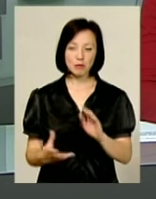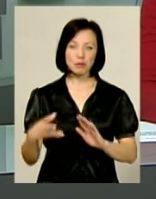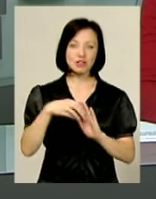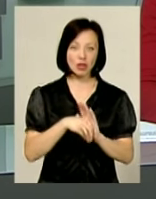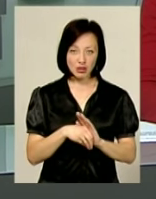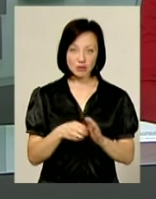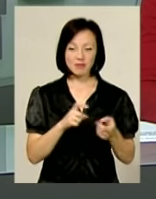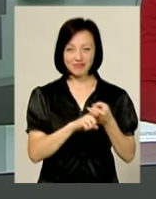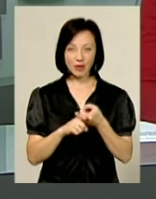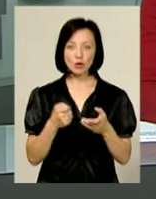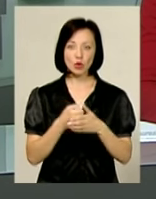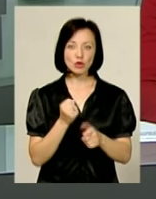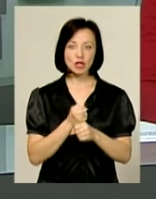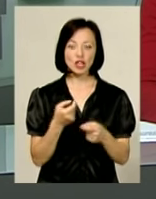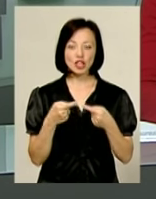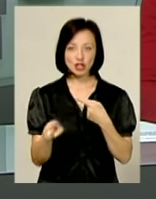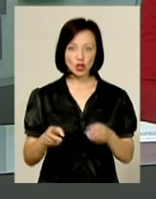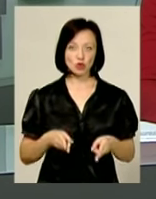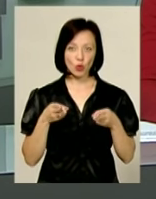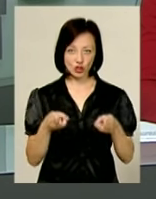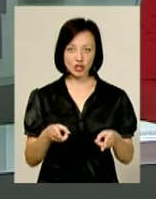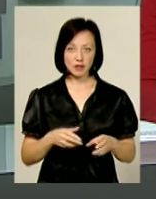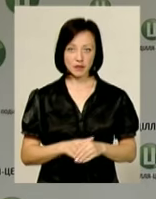затриманого до скоєння інших злочинів.